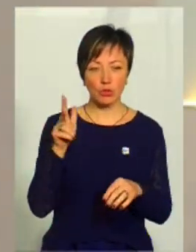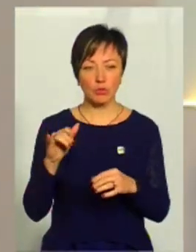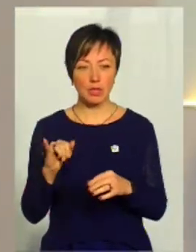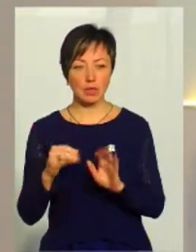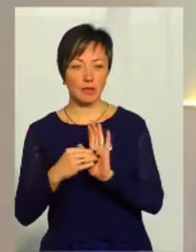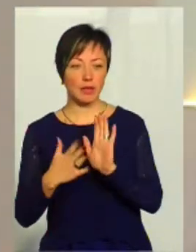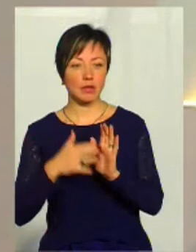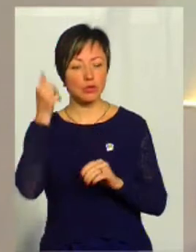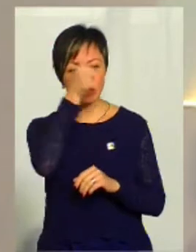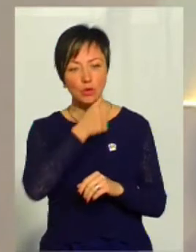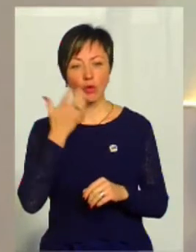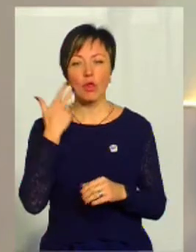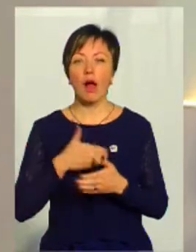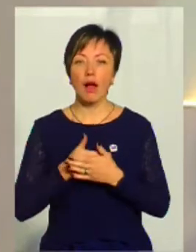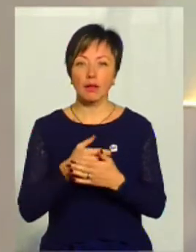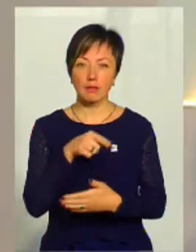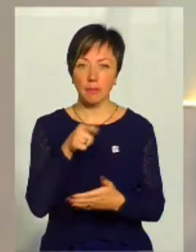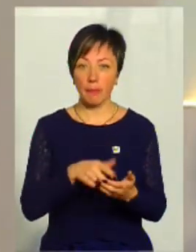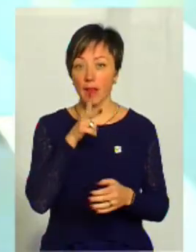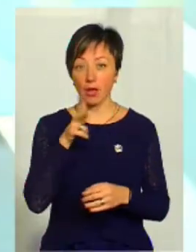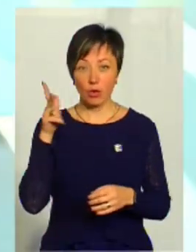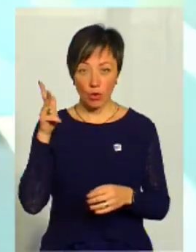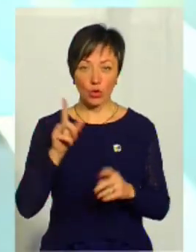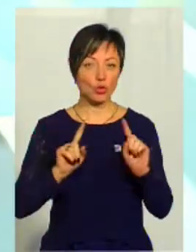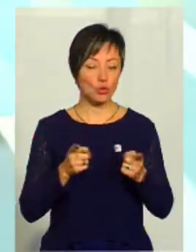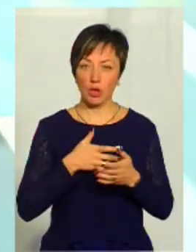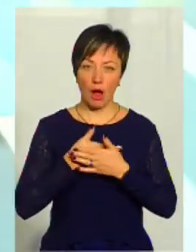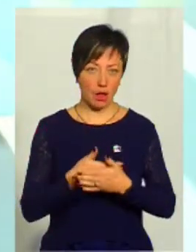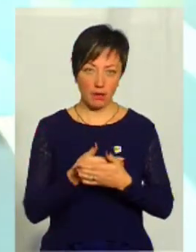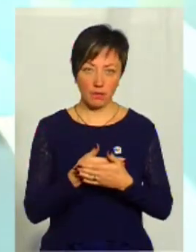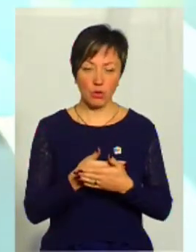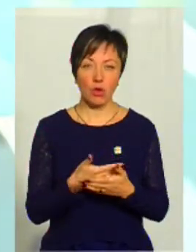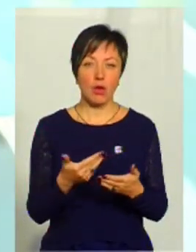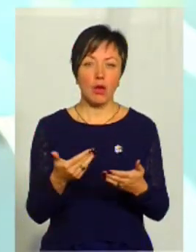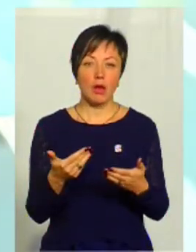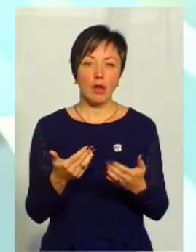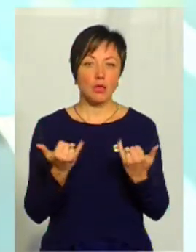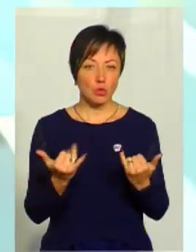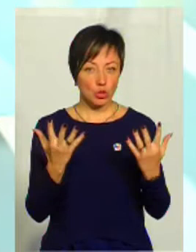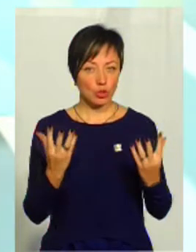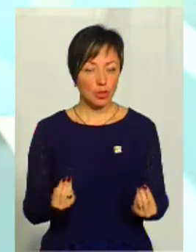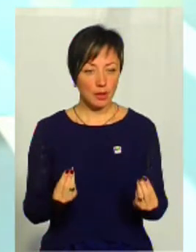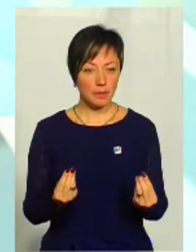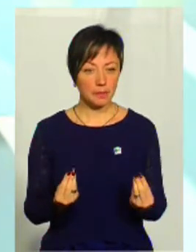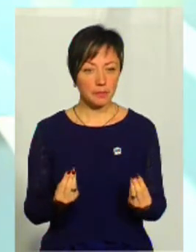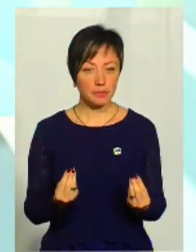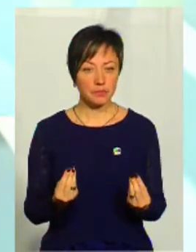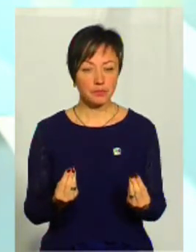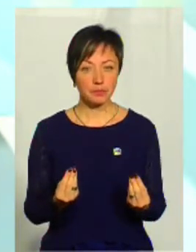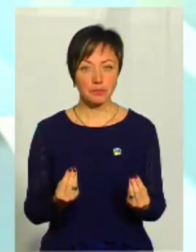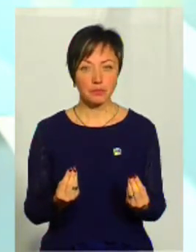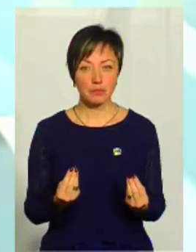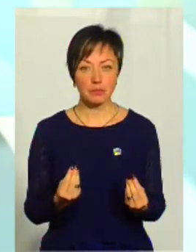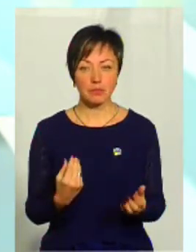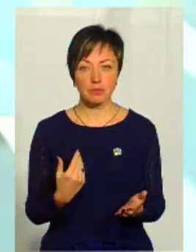тому і в 2019 році, коли було активно? Якщо три роки тому, то дуже активно. Прямо тому на сьогоднішній час